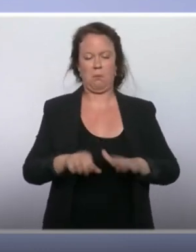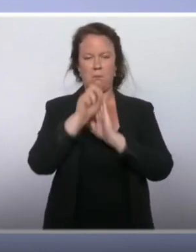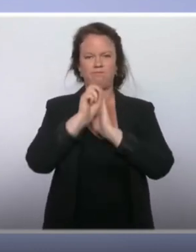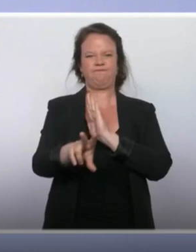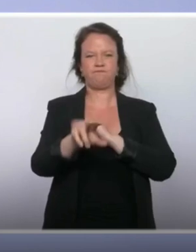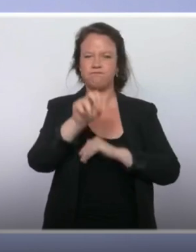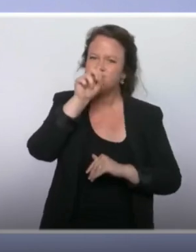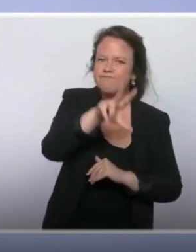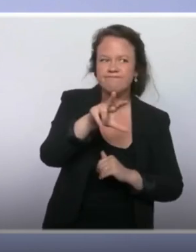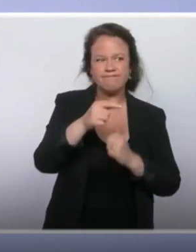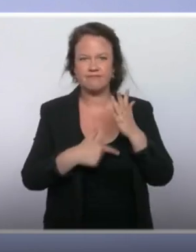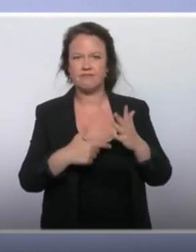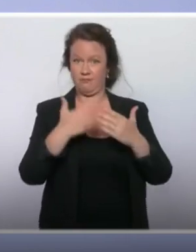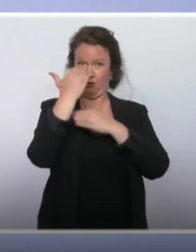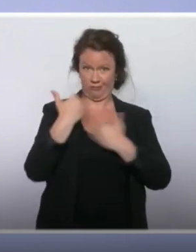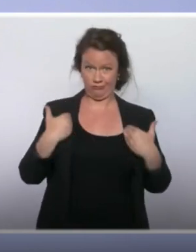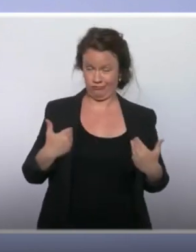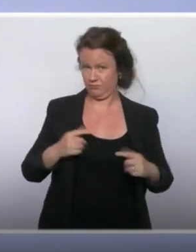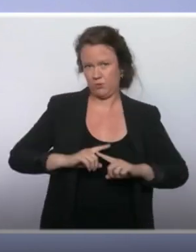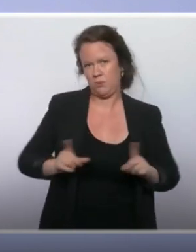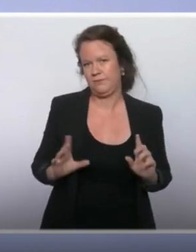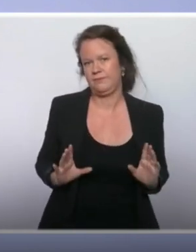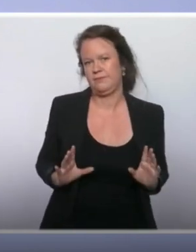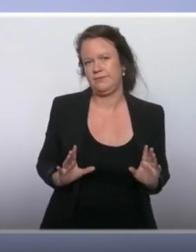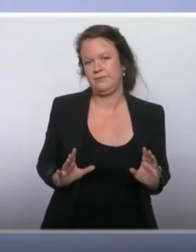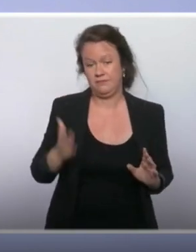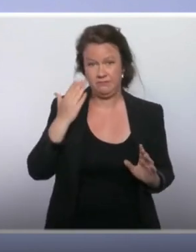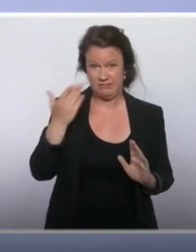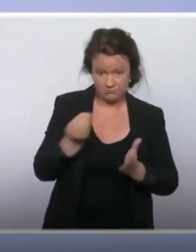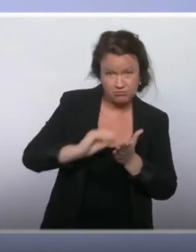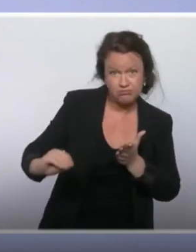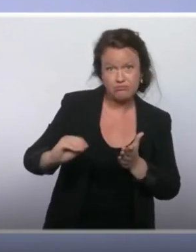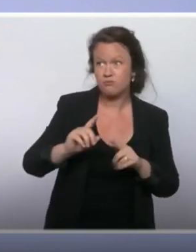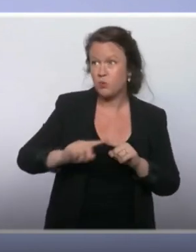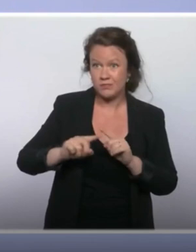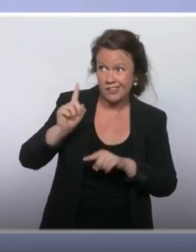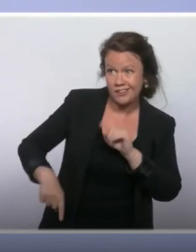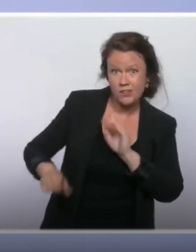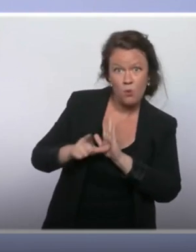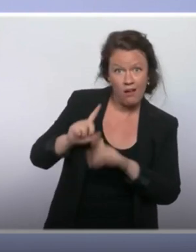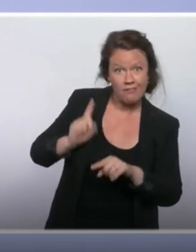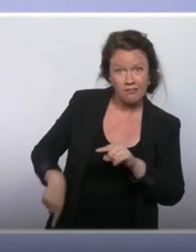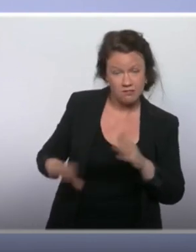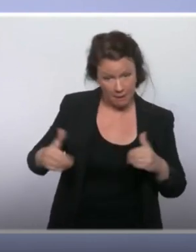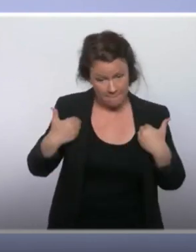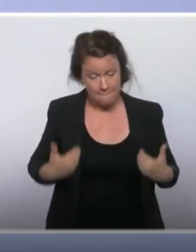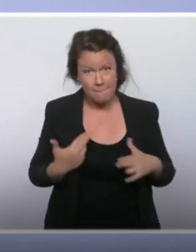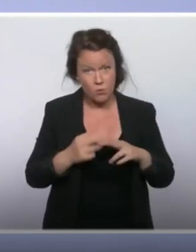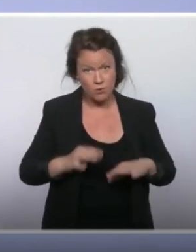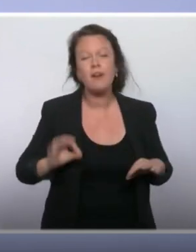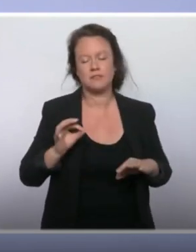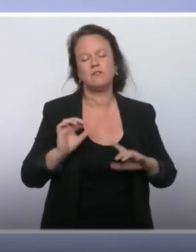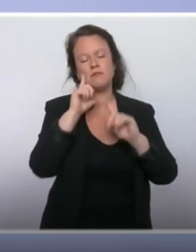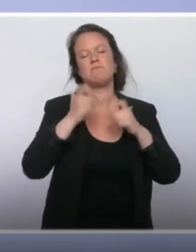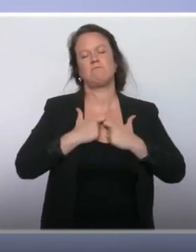prétexte que c'est derrière un écran. Quand il y a des conséquences, ces conséquences peuvent donner lieu à des sanctions. Et donc ce travail avec les plateformes, il a été utile, précieux.